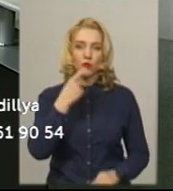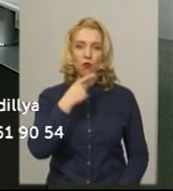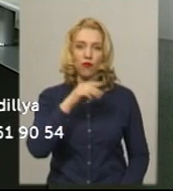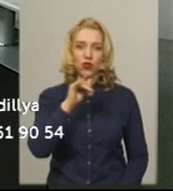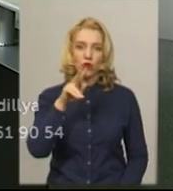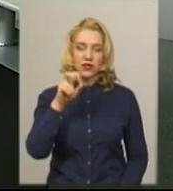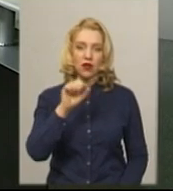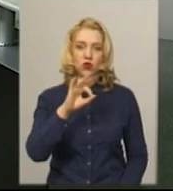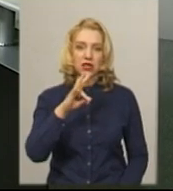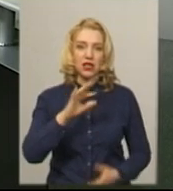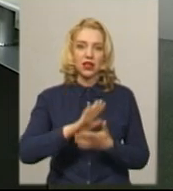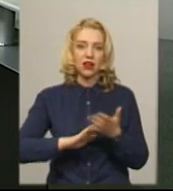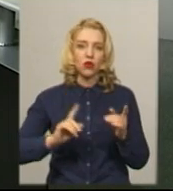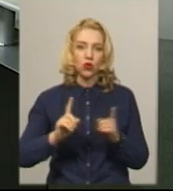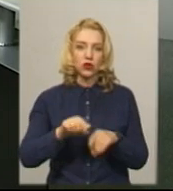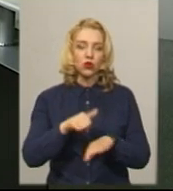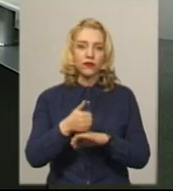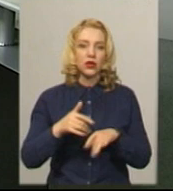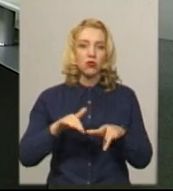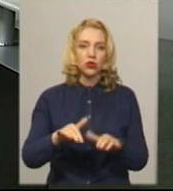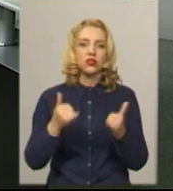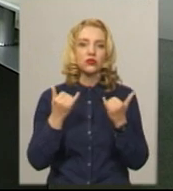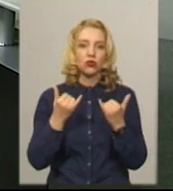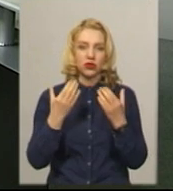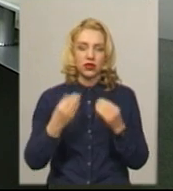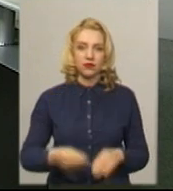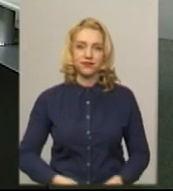Оксана Фіновська. Далі коротко про головні події сьогодні.